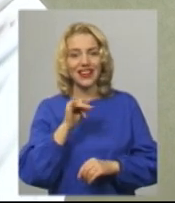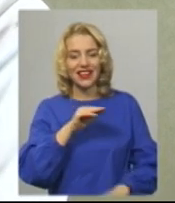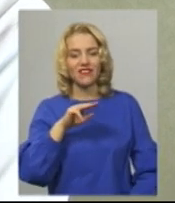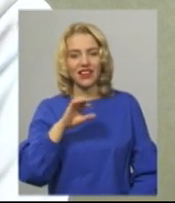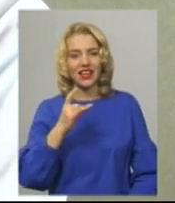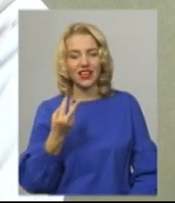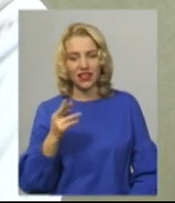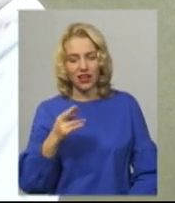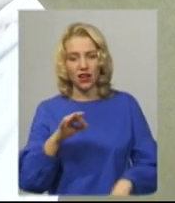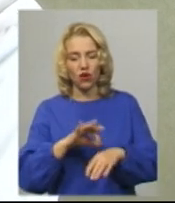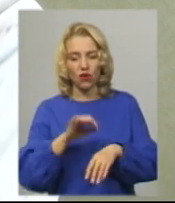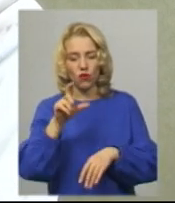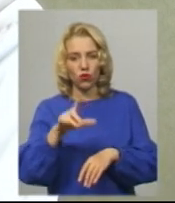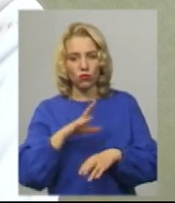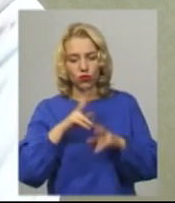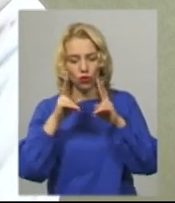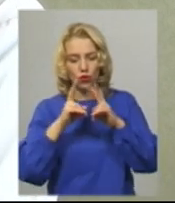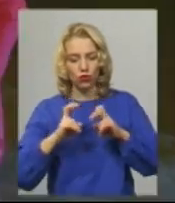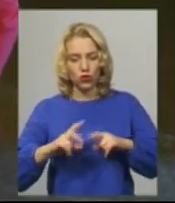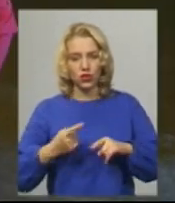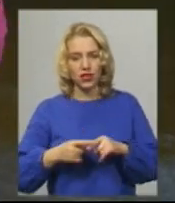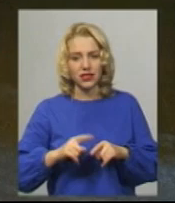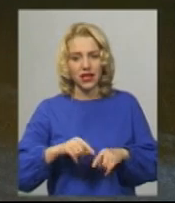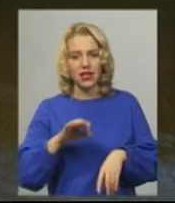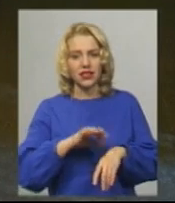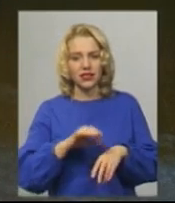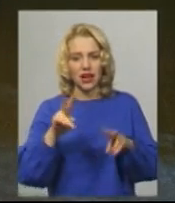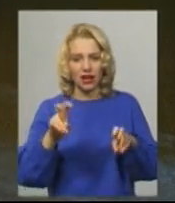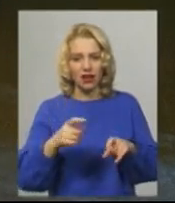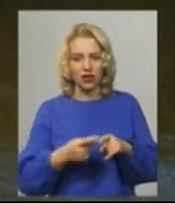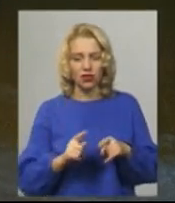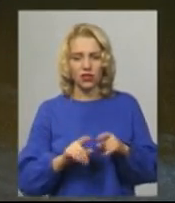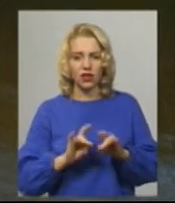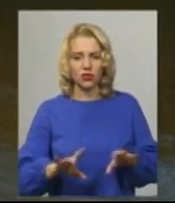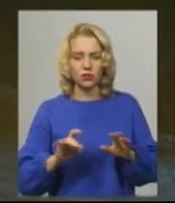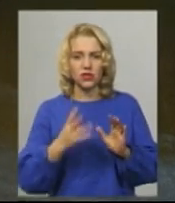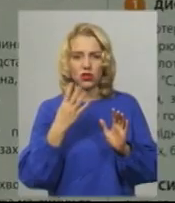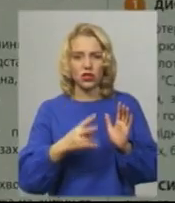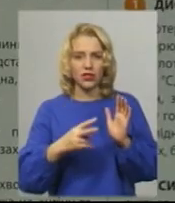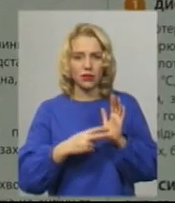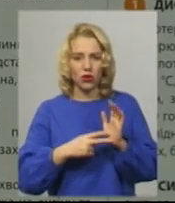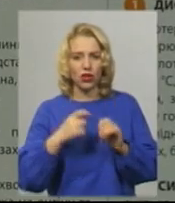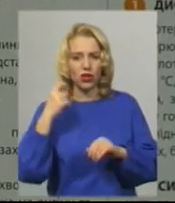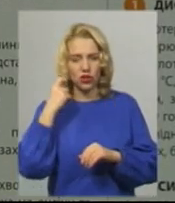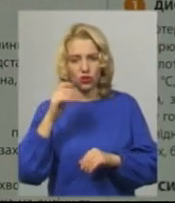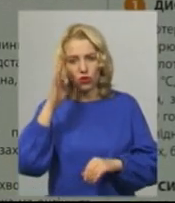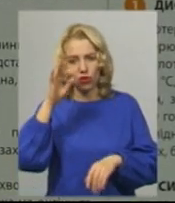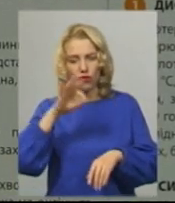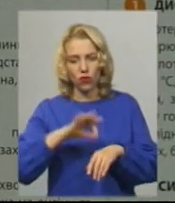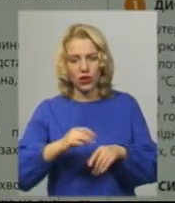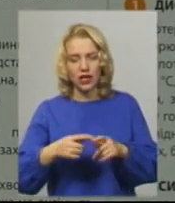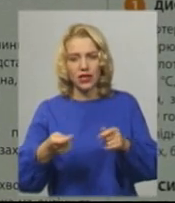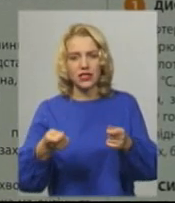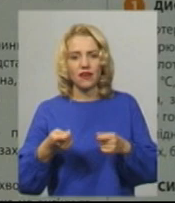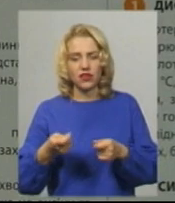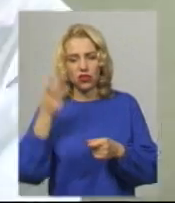хворого було обстежено на цей діагноз. Так розповідає про 47-річного хворого на дифтерію завідувача відділеннями Хмельницької